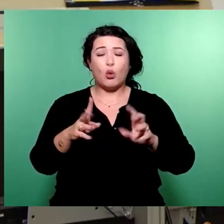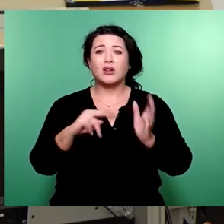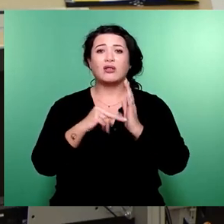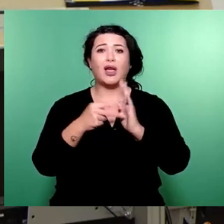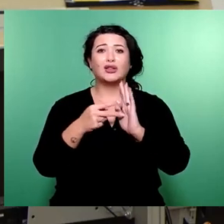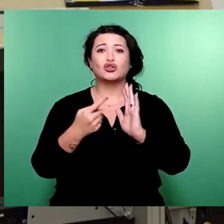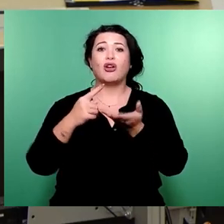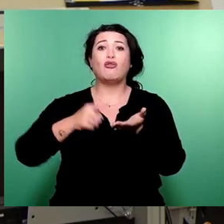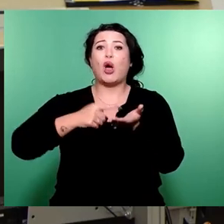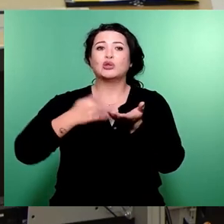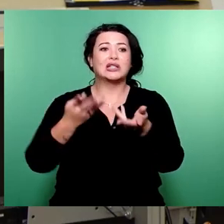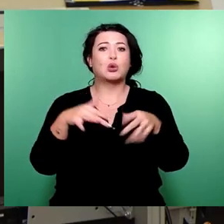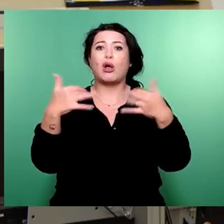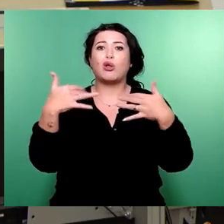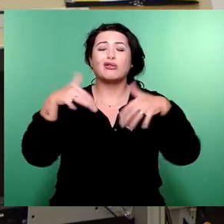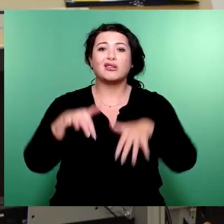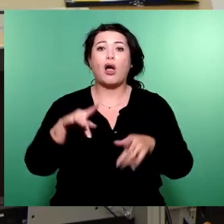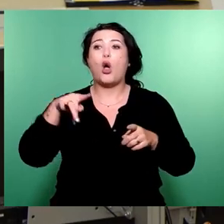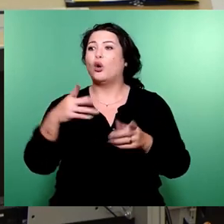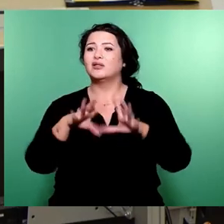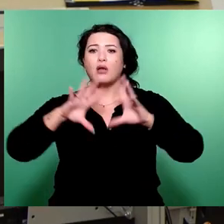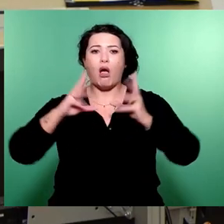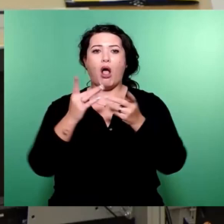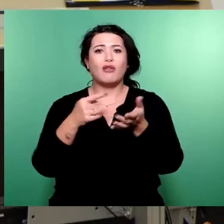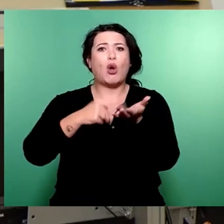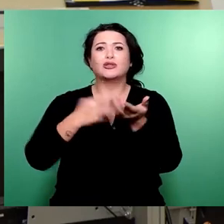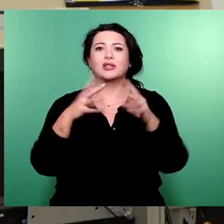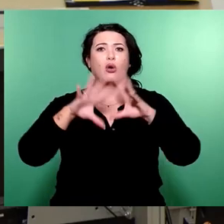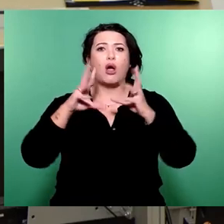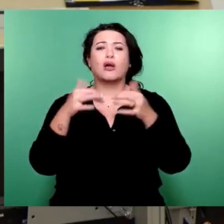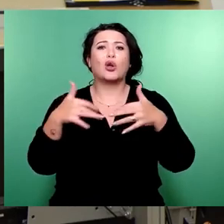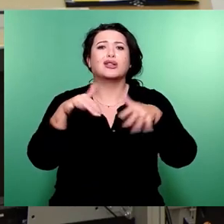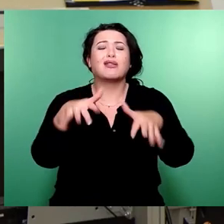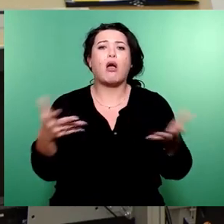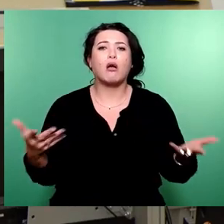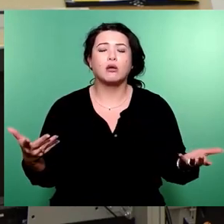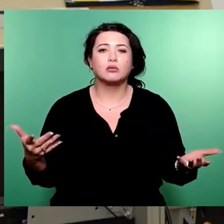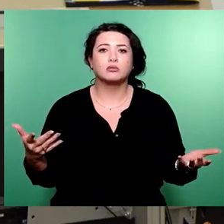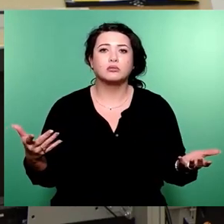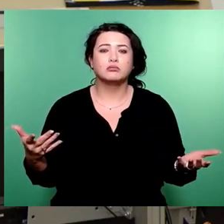juristischen und die gesetzlichen Voraussetzungen gar nicht da sind? Sie können nämlich